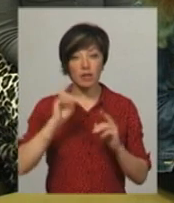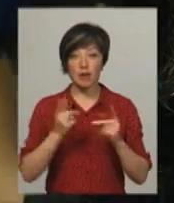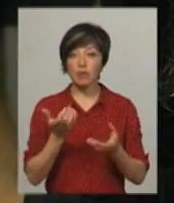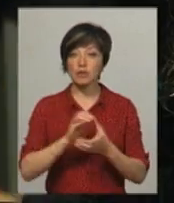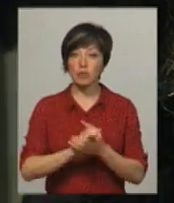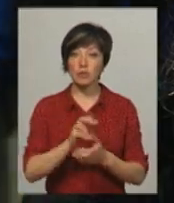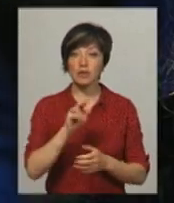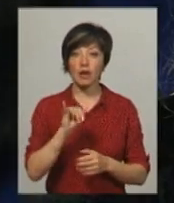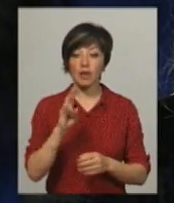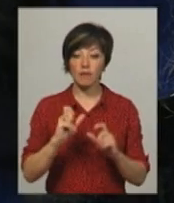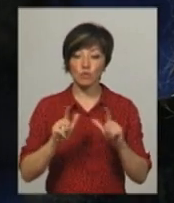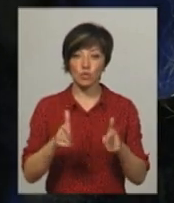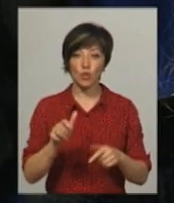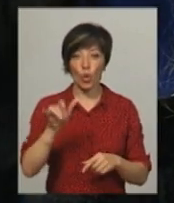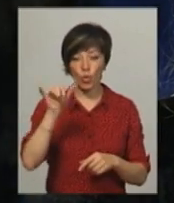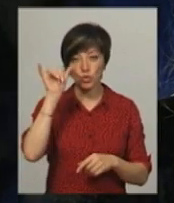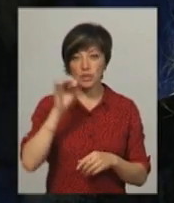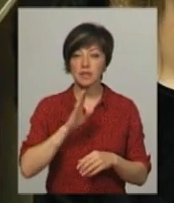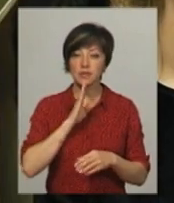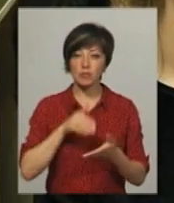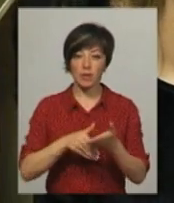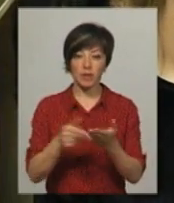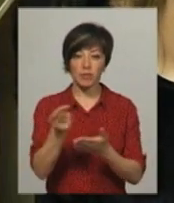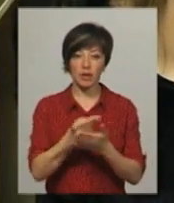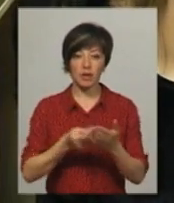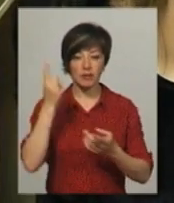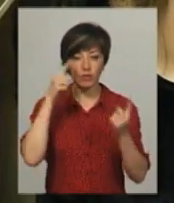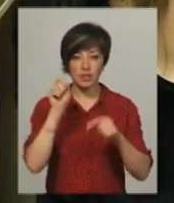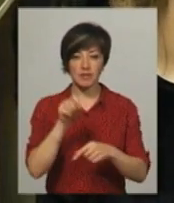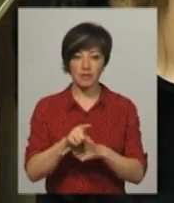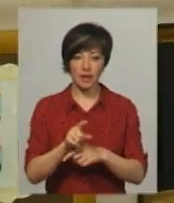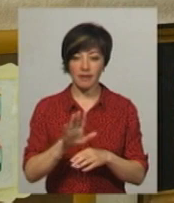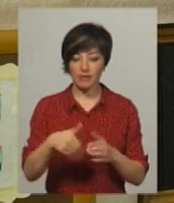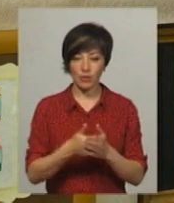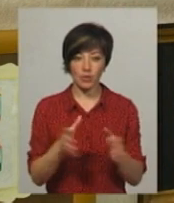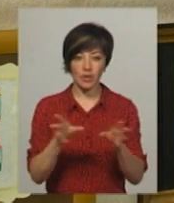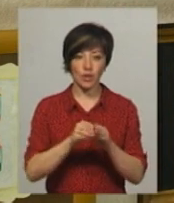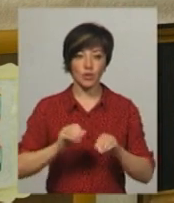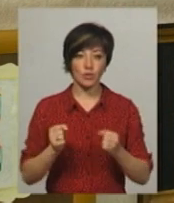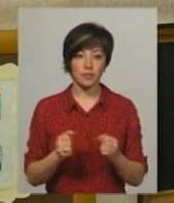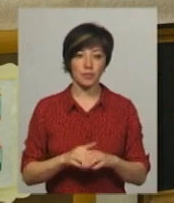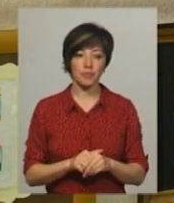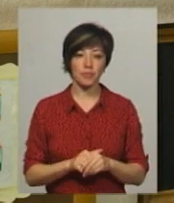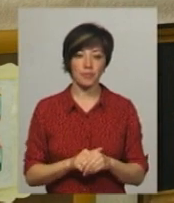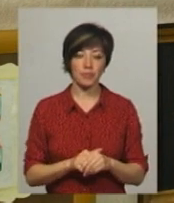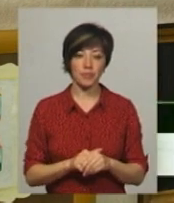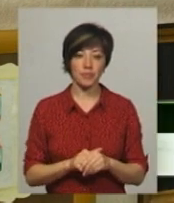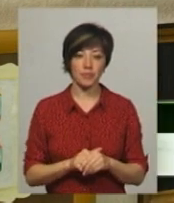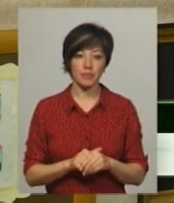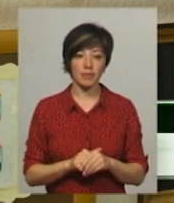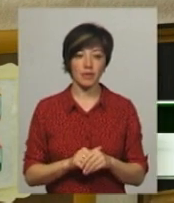познайомлася з Діаною при вступі до училища. Діана допомогла їй намалювати творче завдання. Відтоді вони друзі. На кожну роботу